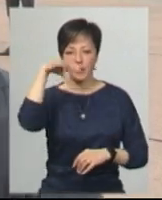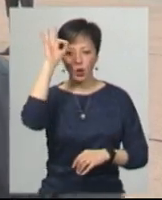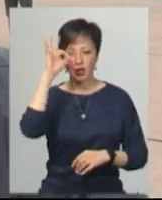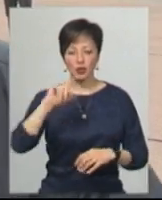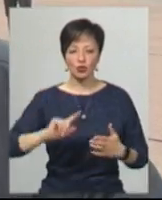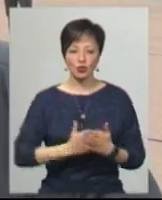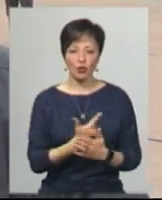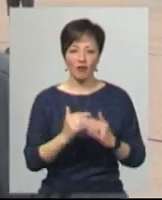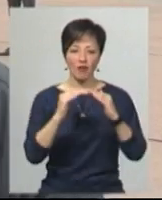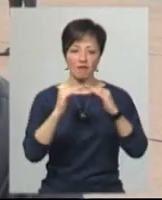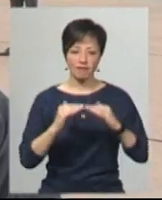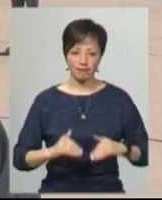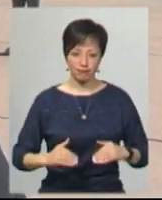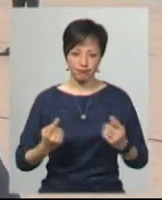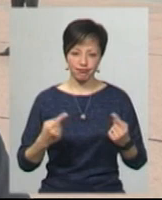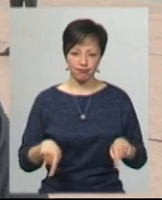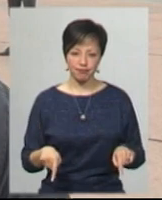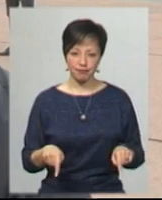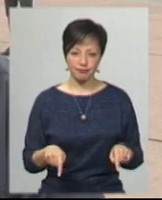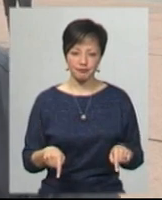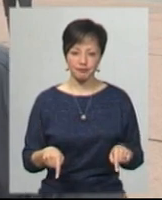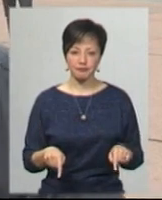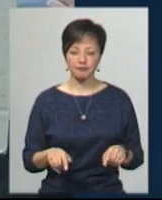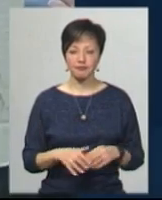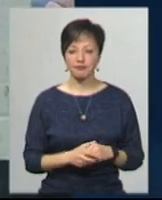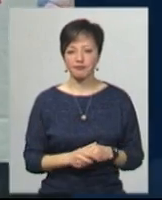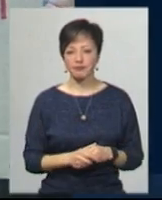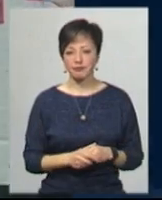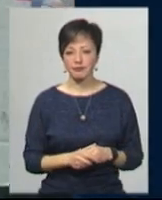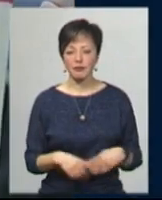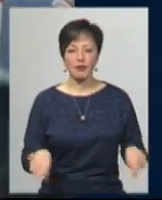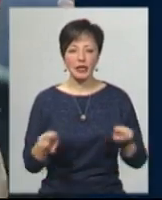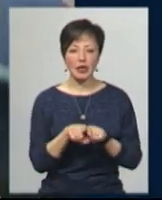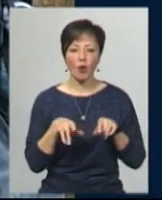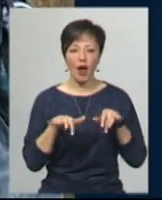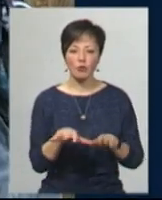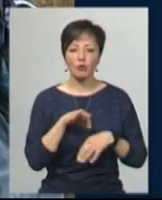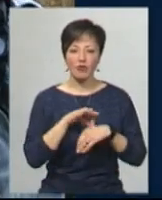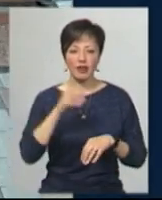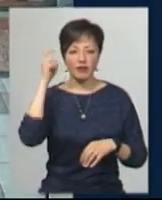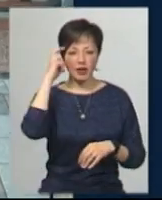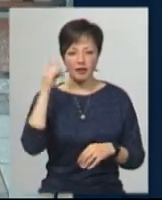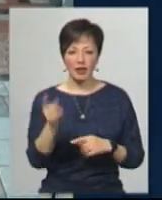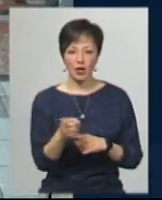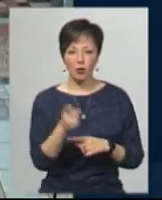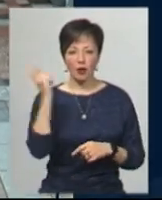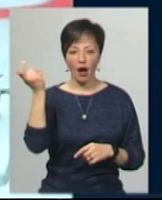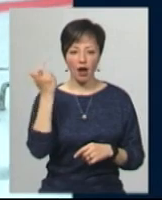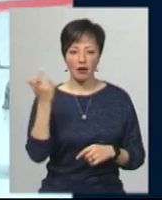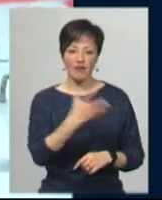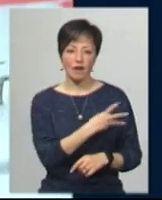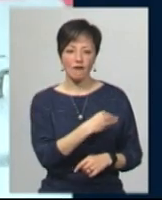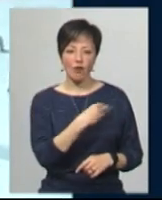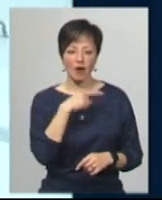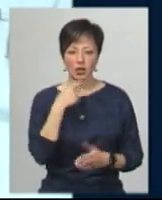впав нижче нуля, можна сказати. Таку ж акцію провели, зокрема, у столиці, Тернополі, Харкові та Львові,